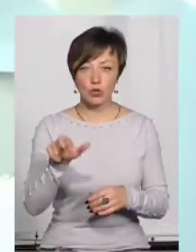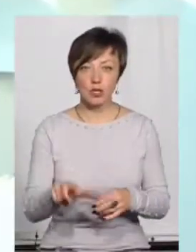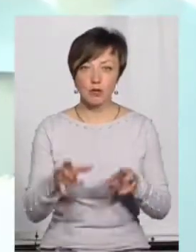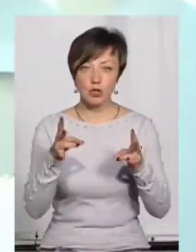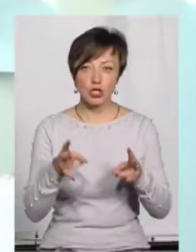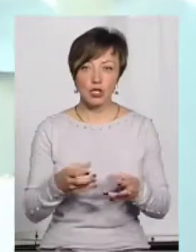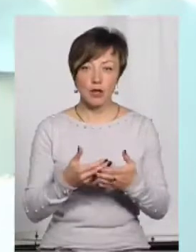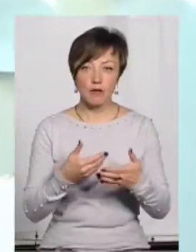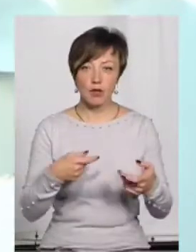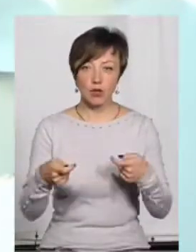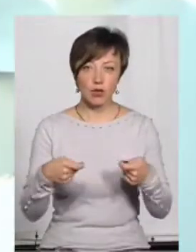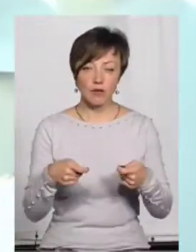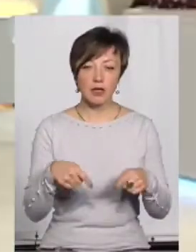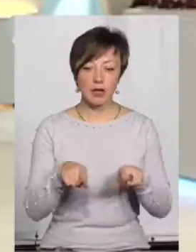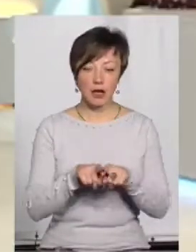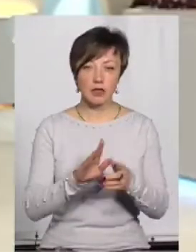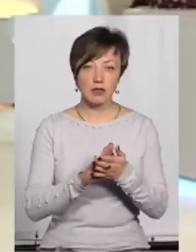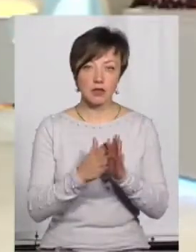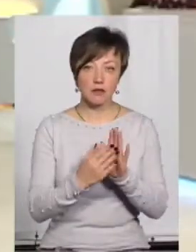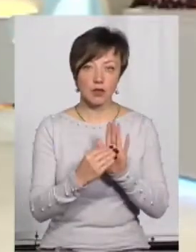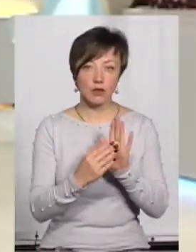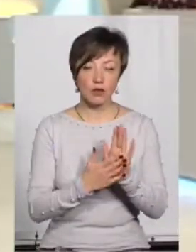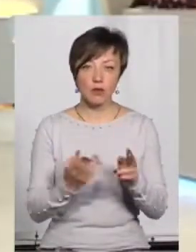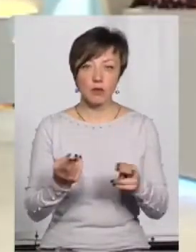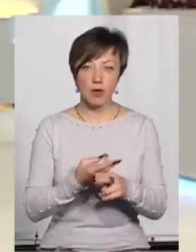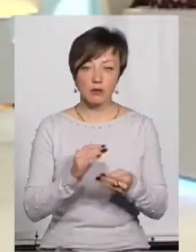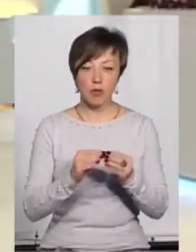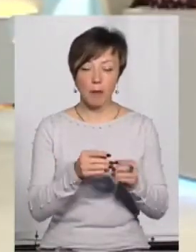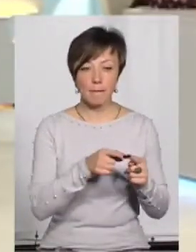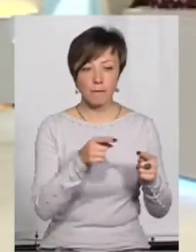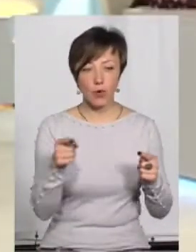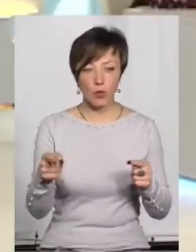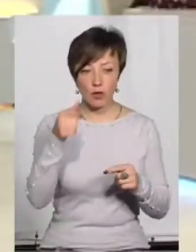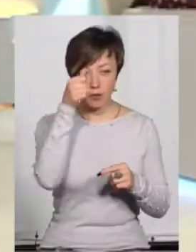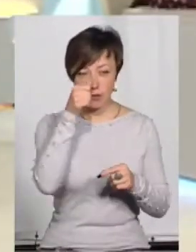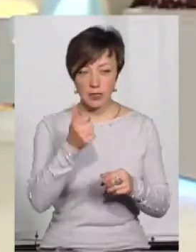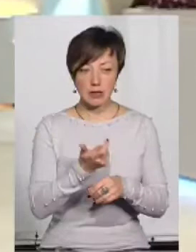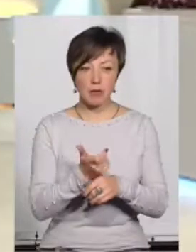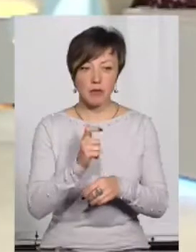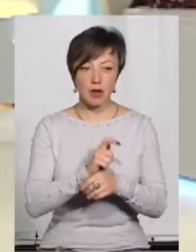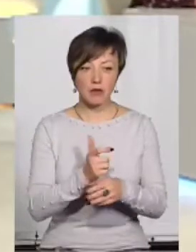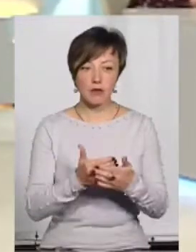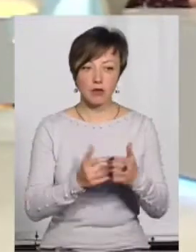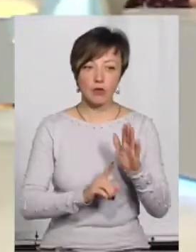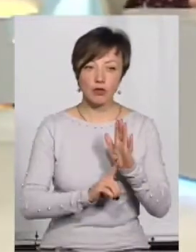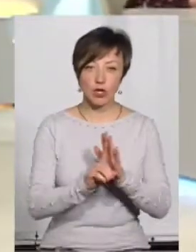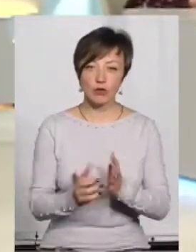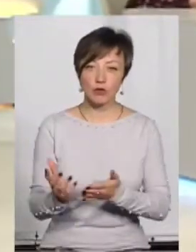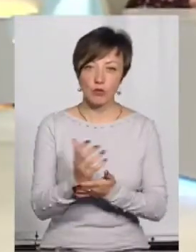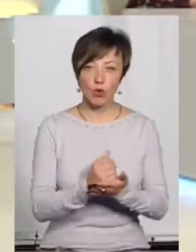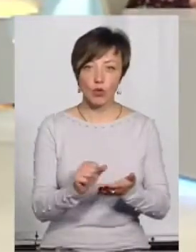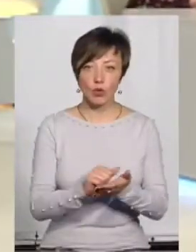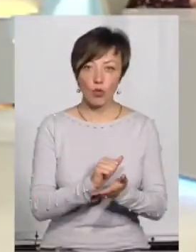постраждала від торгівлі, і такий статус становлюється безпроблемно. Протягом місяця це максимум. Тобто, від початку збору